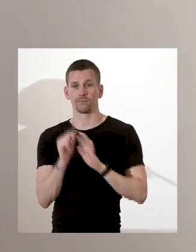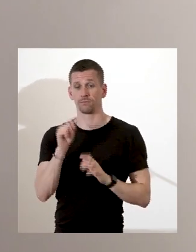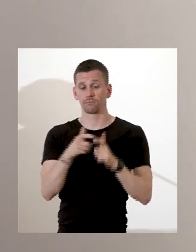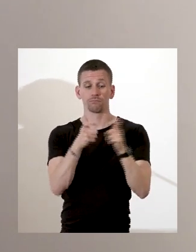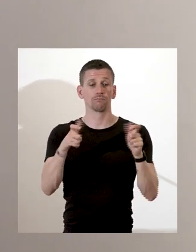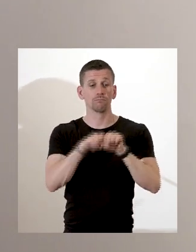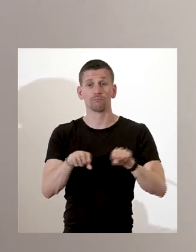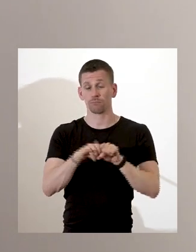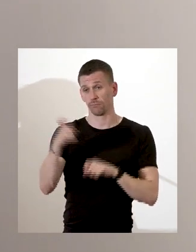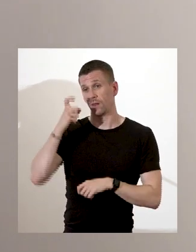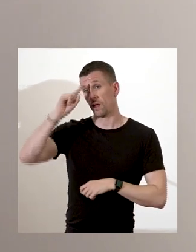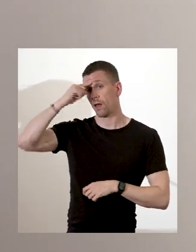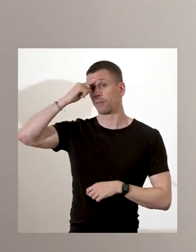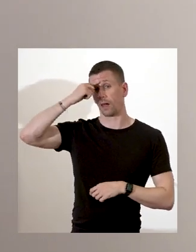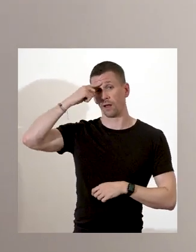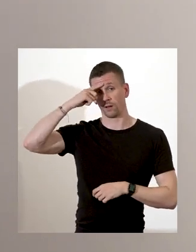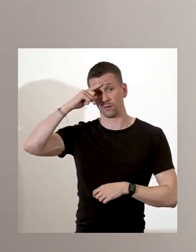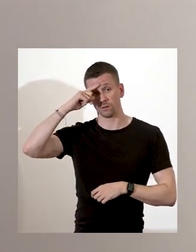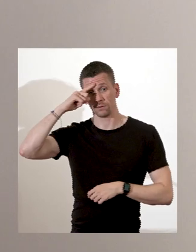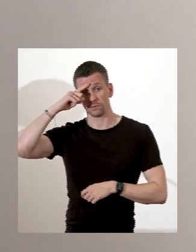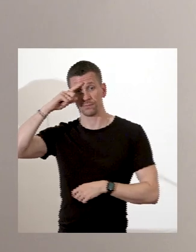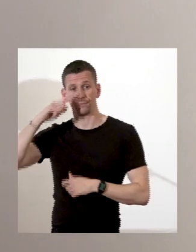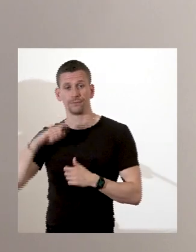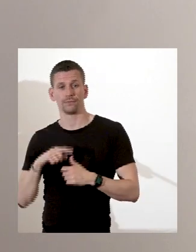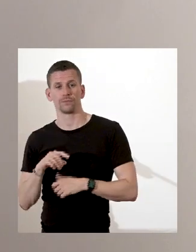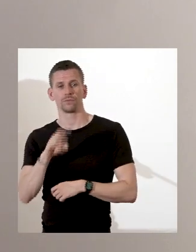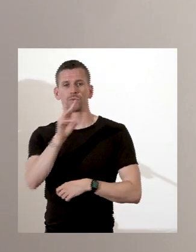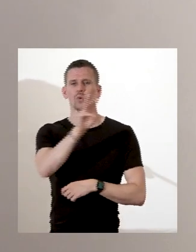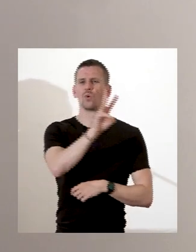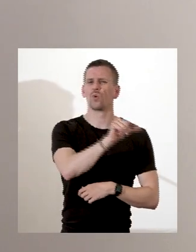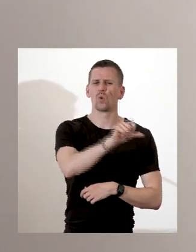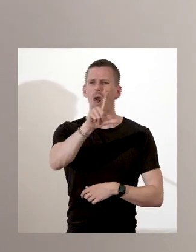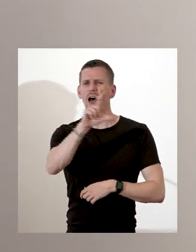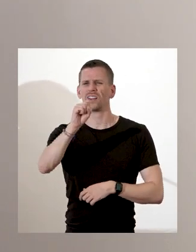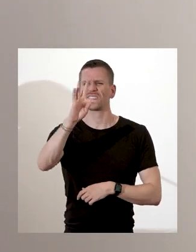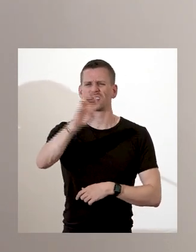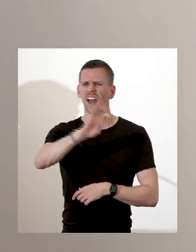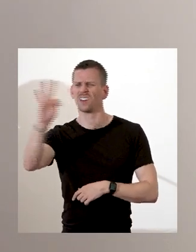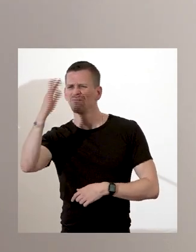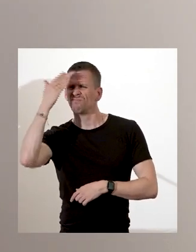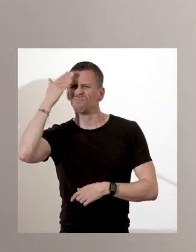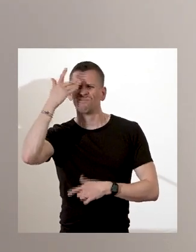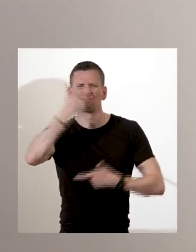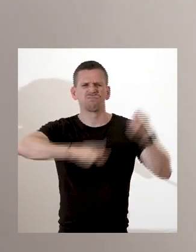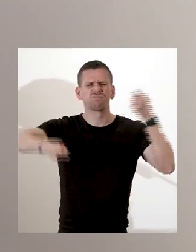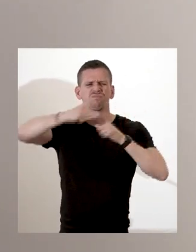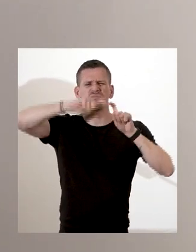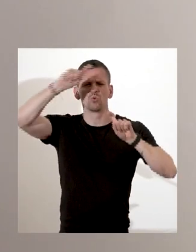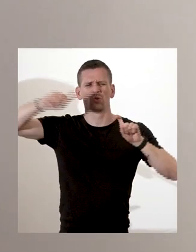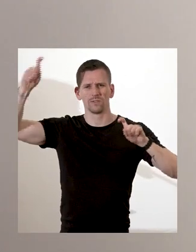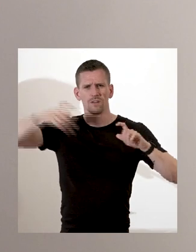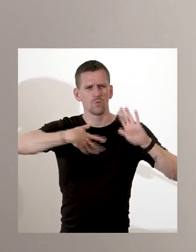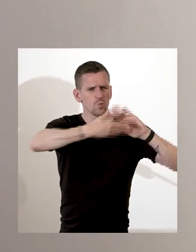trouvait au niveau de l'actuel Wall Street. Ils font du travail agricole. Alors, ce n'est pas du travail de plantation, mais c'est de l'agriculture